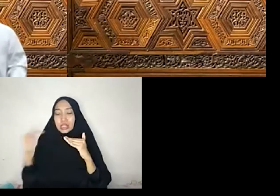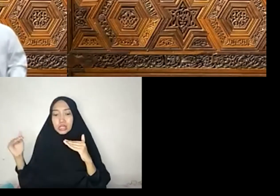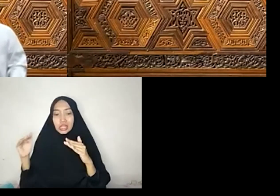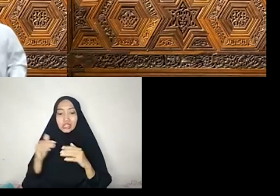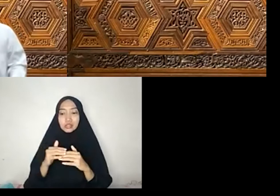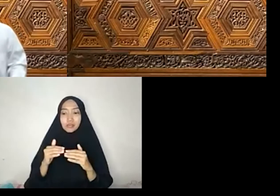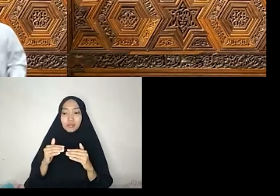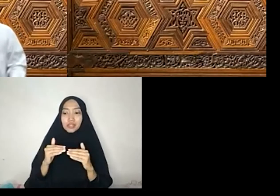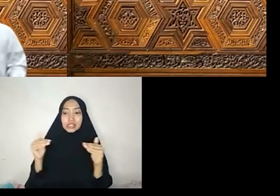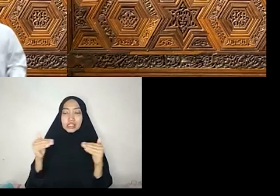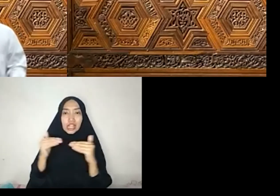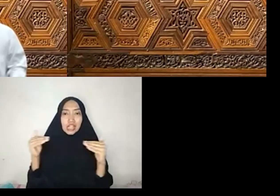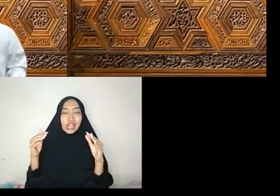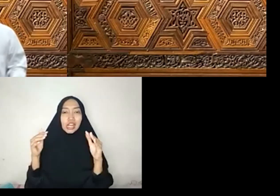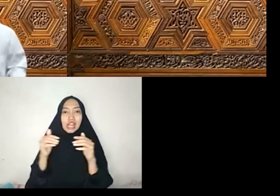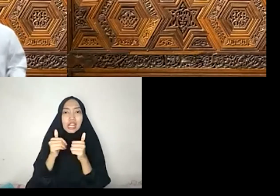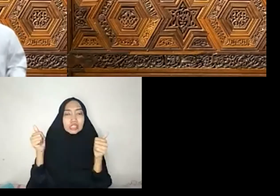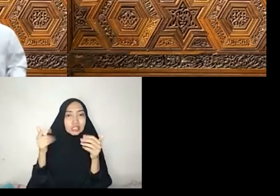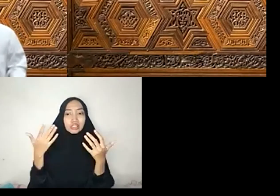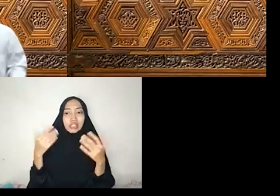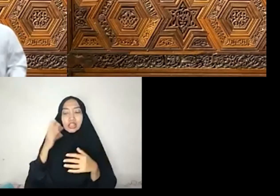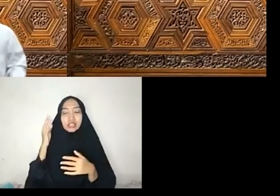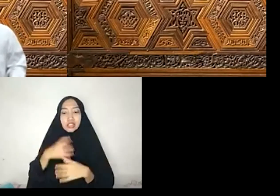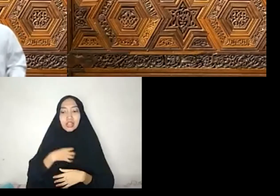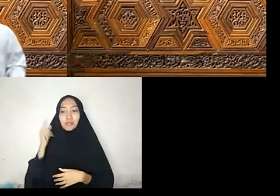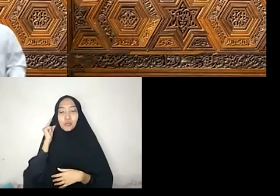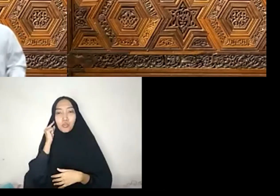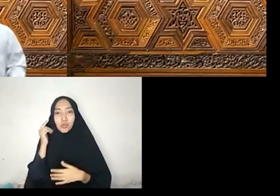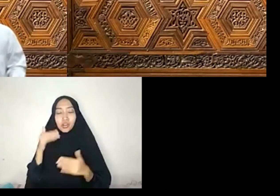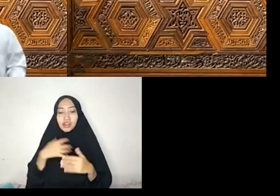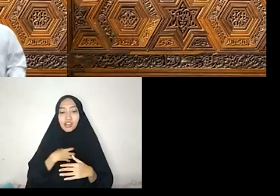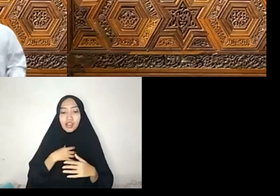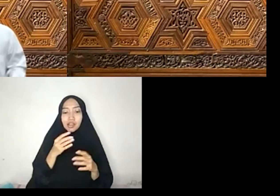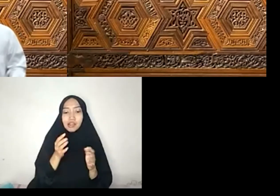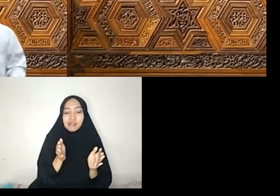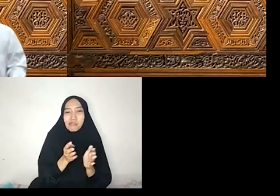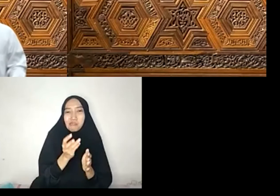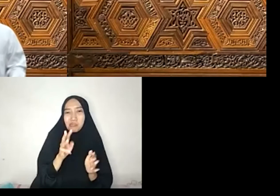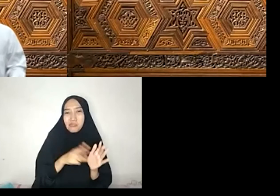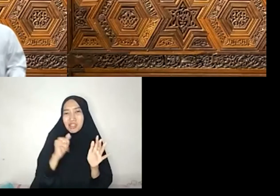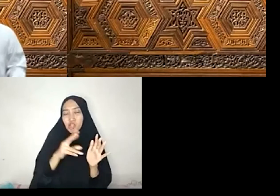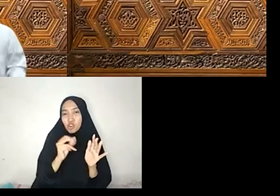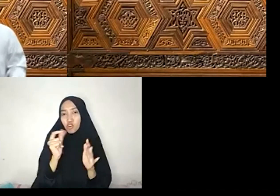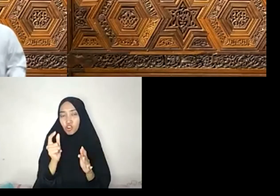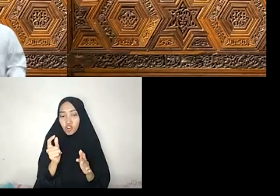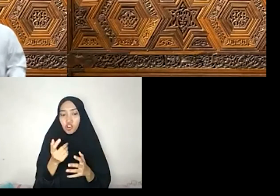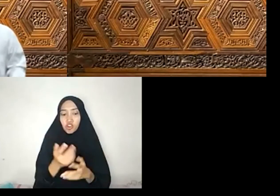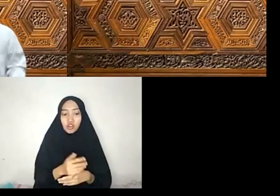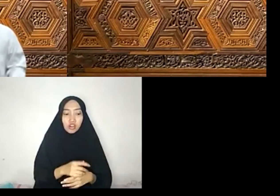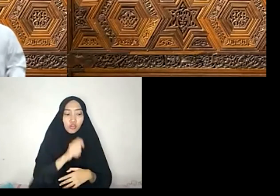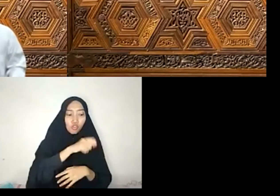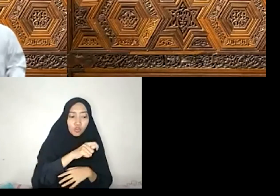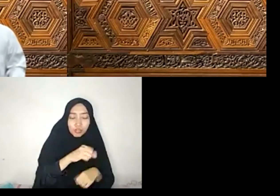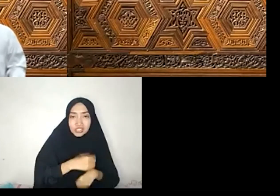manusia Hak perempuan Hak-hak minoritas Penerapan pidana Islam Kebebasan beragama Dan